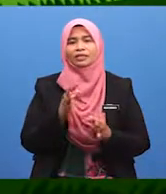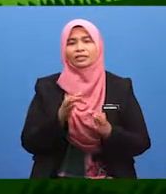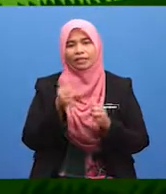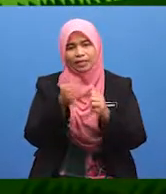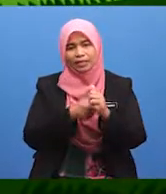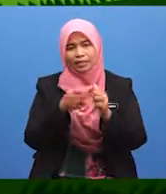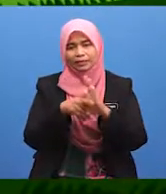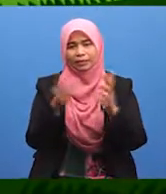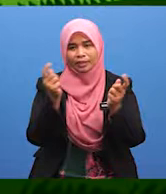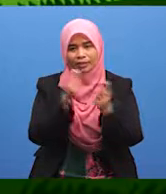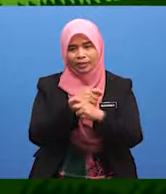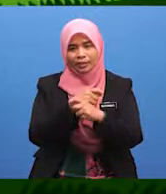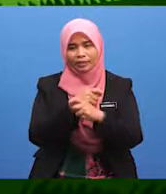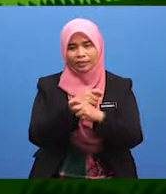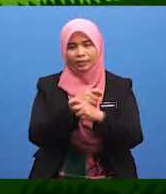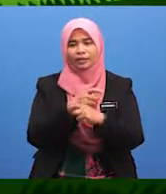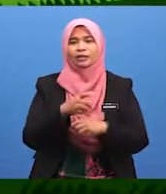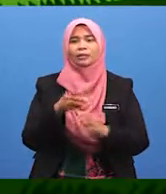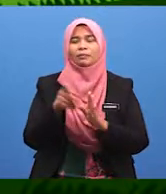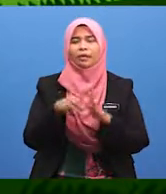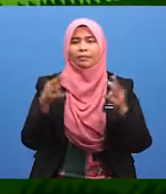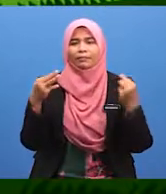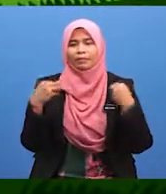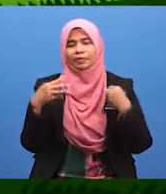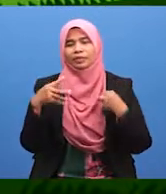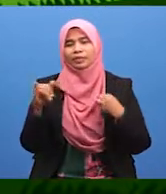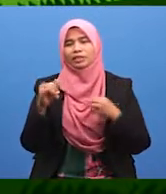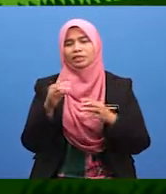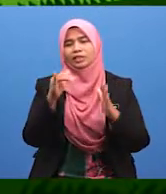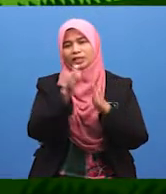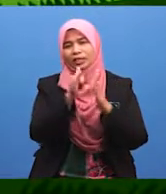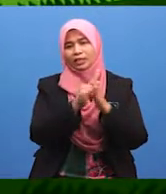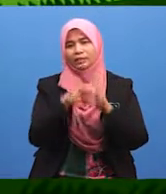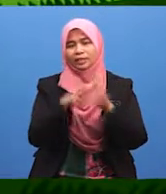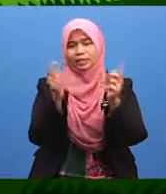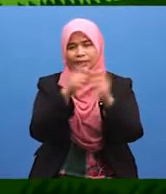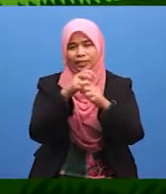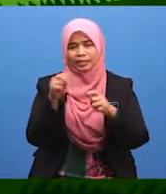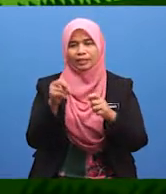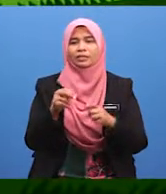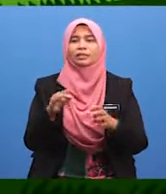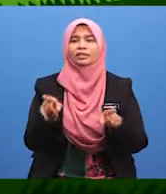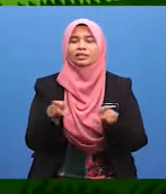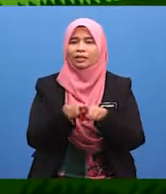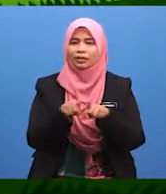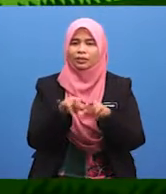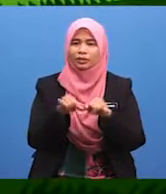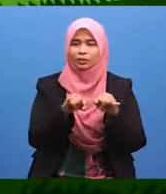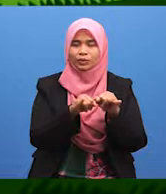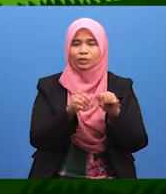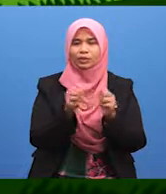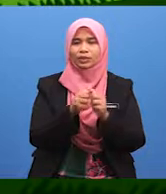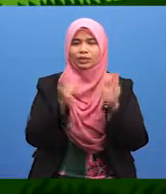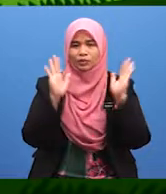Setiap pertandingan mempunyai syarat pertandingan. Begitu juga